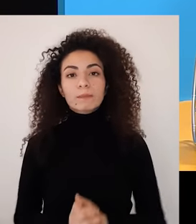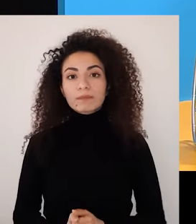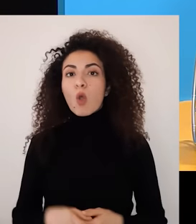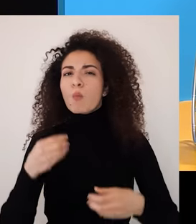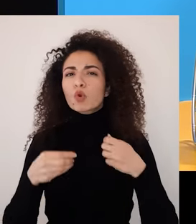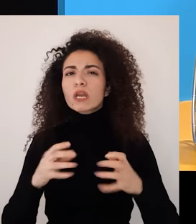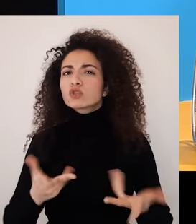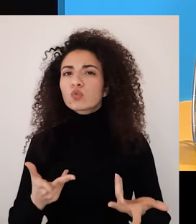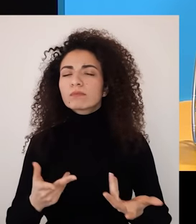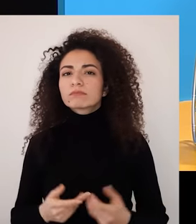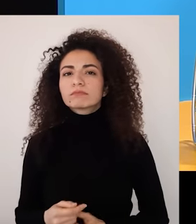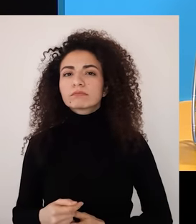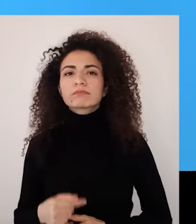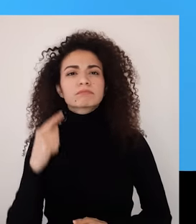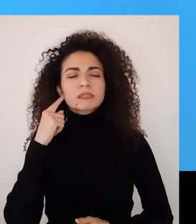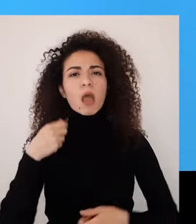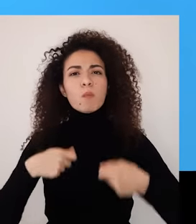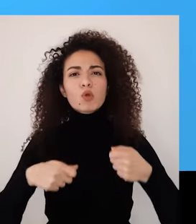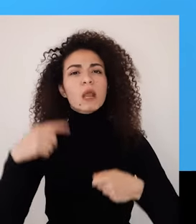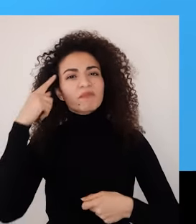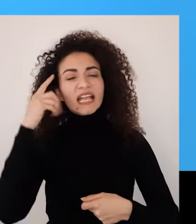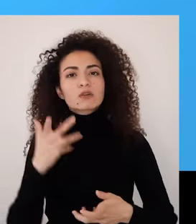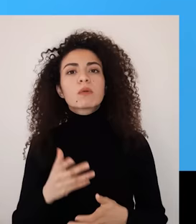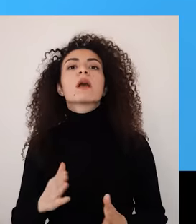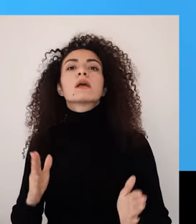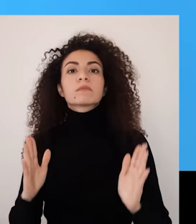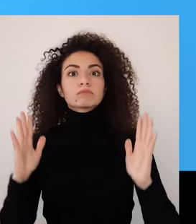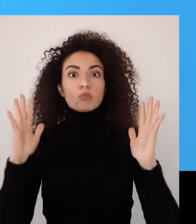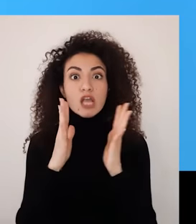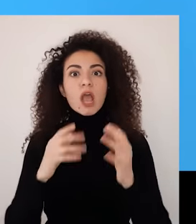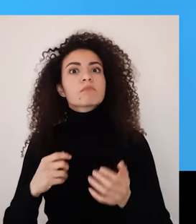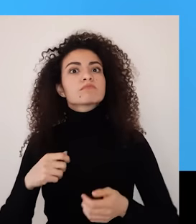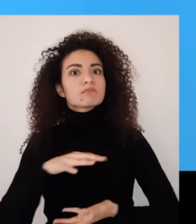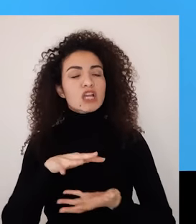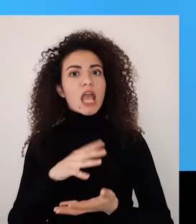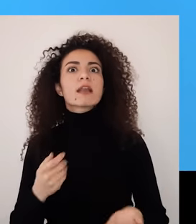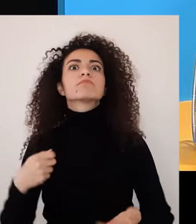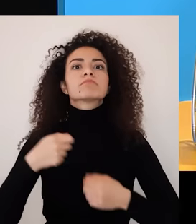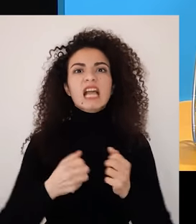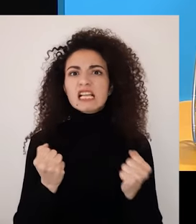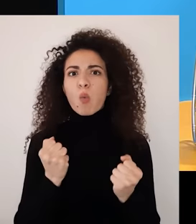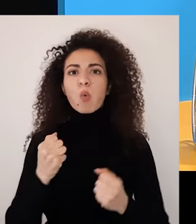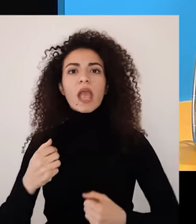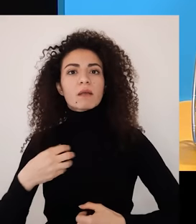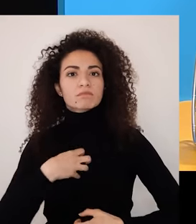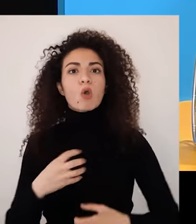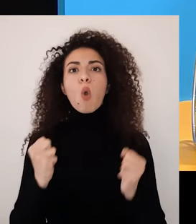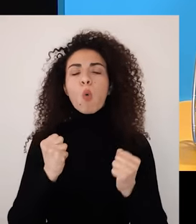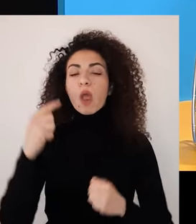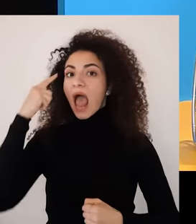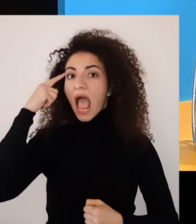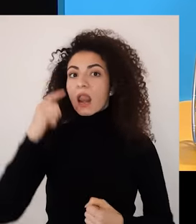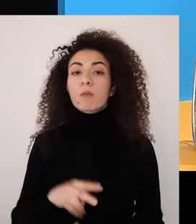أدوات للأس أس أر آي وقبل وصفها الحقيبة لابد من تعريف المرونة عن سماعك كلمة